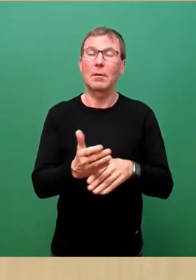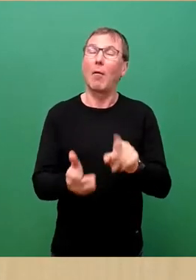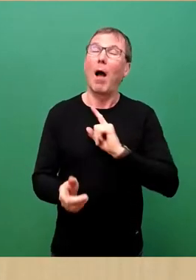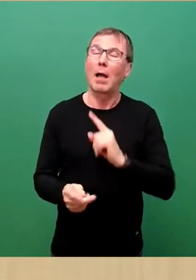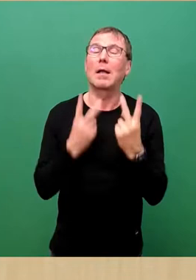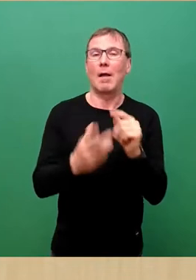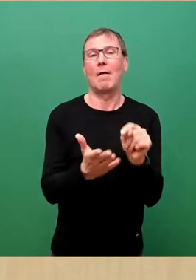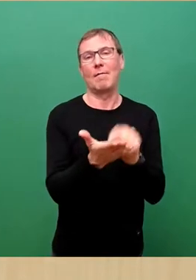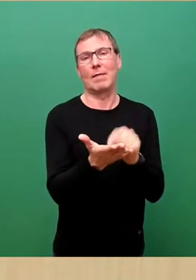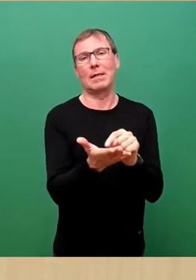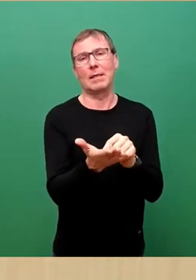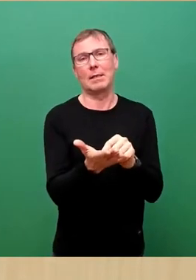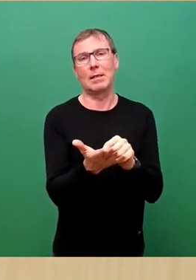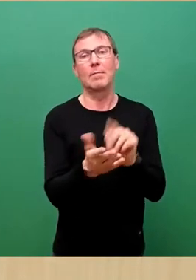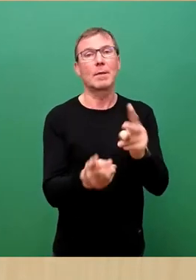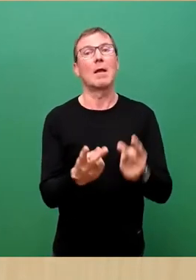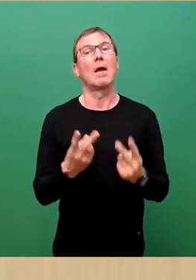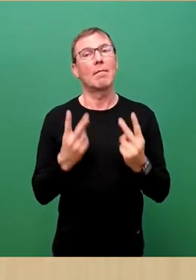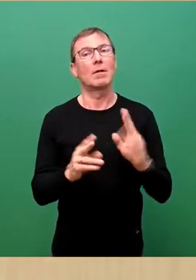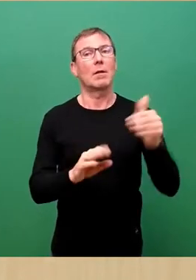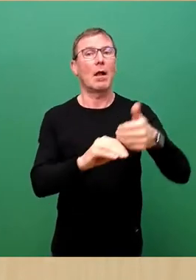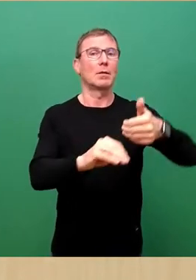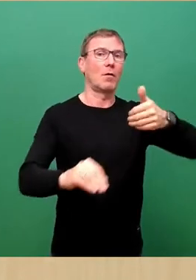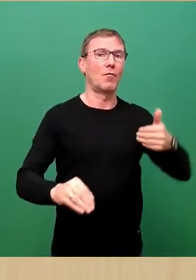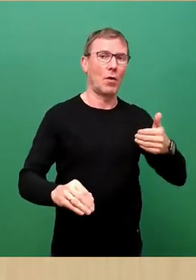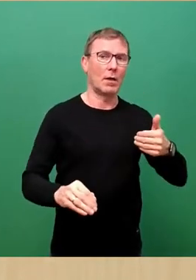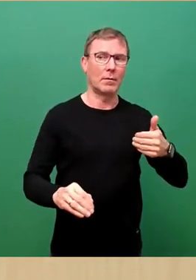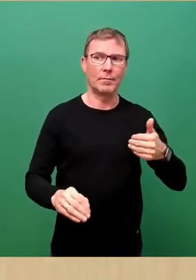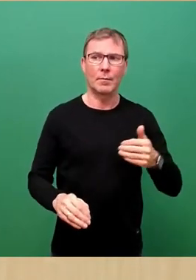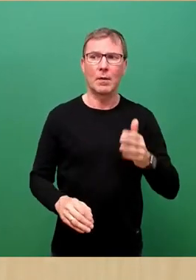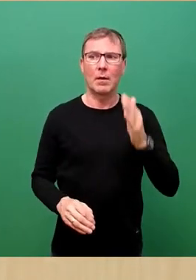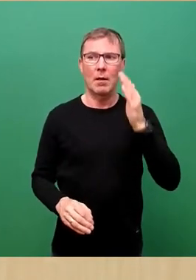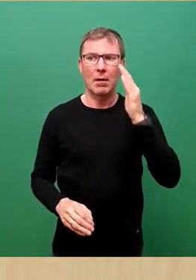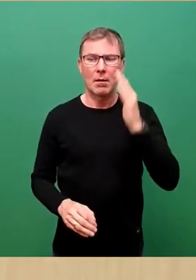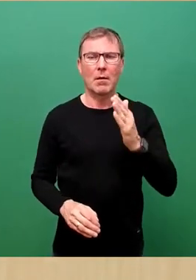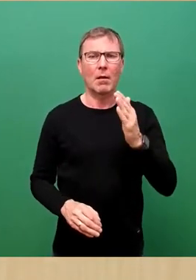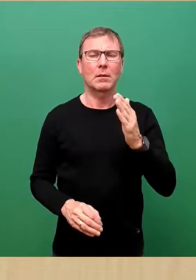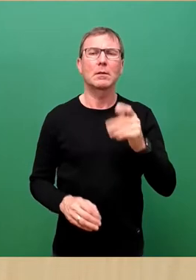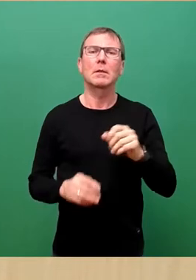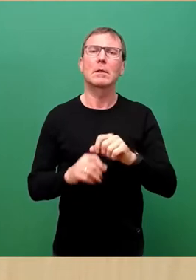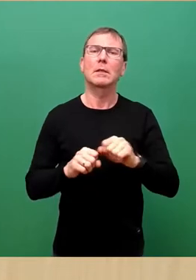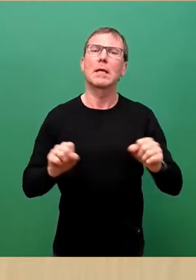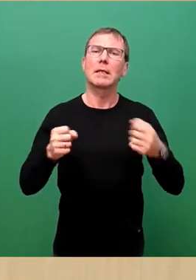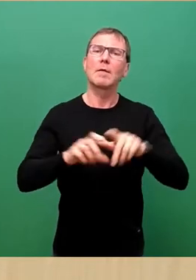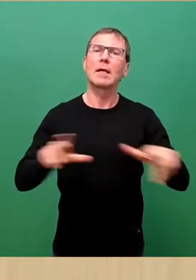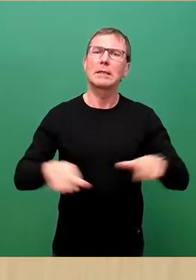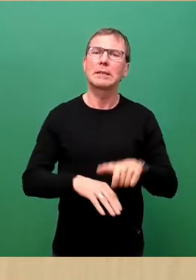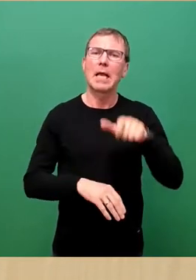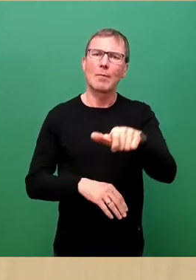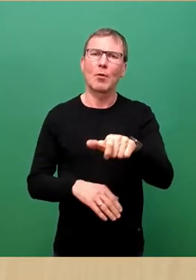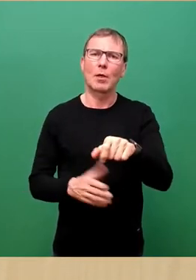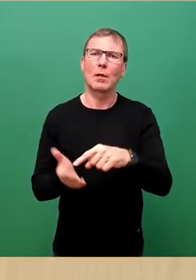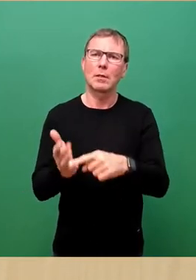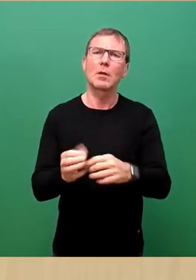Momentan noch deutlich wichtiger als zuvor. Und gerade auch die Diskussion mit der Initiative Seebrücke hat ja gezeigt, dass man konkrete kommunale